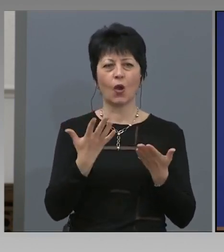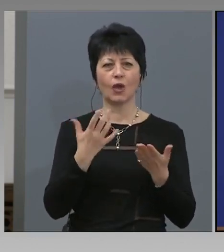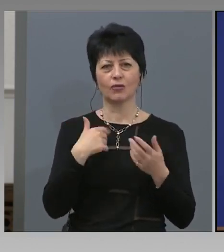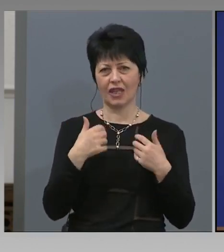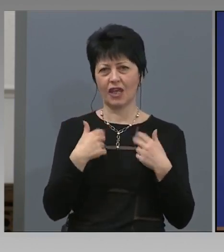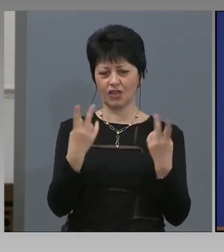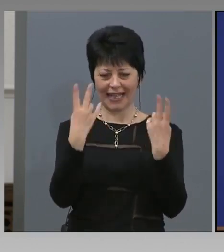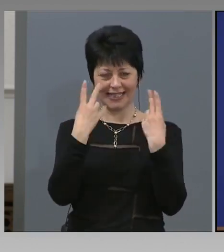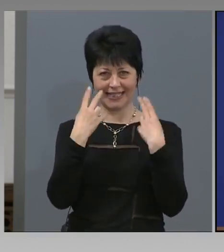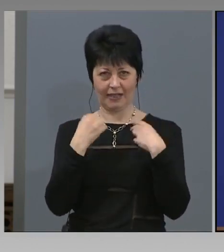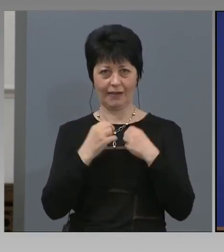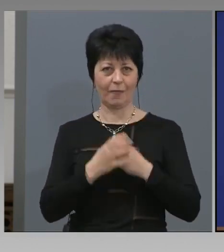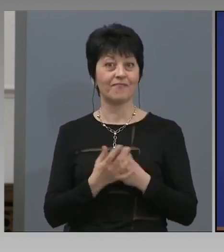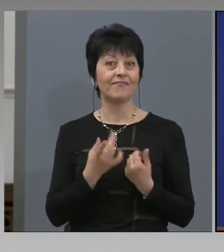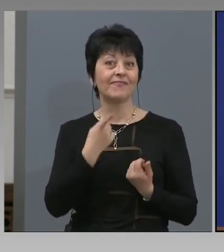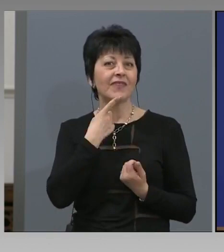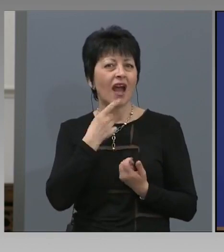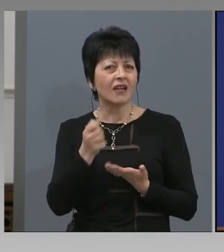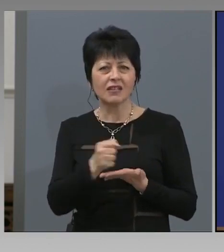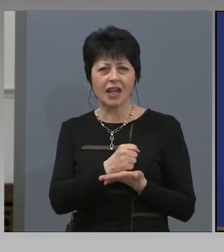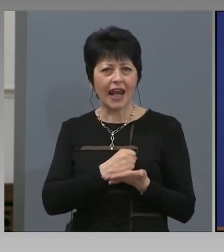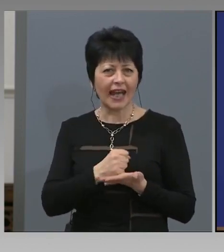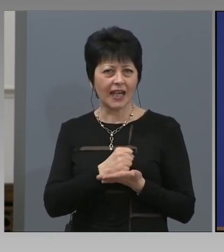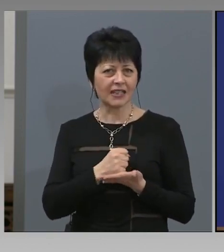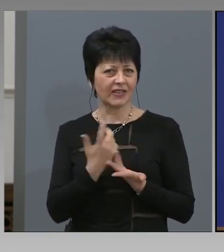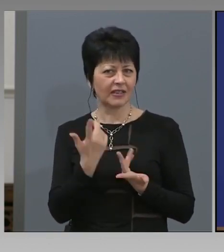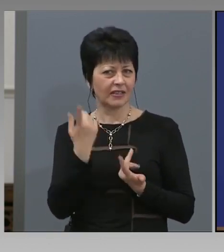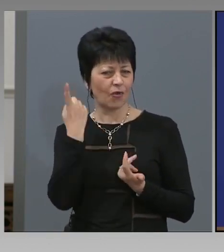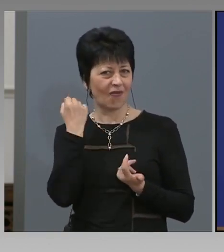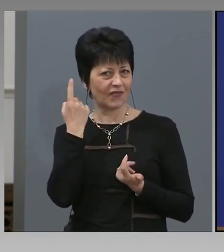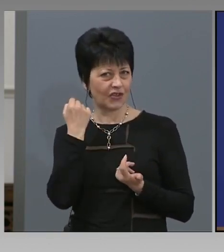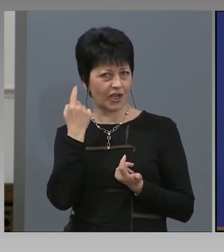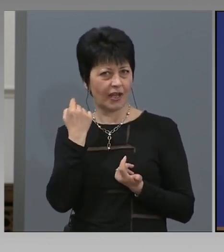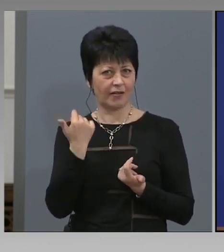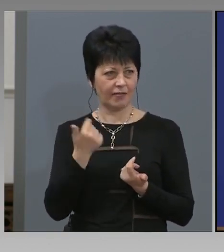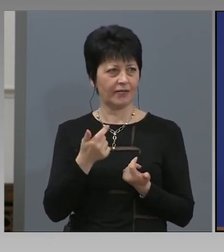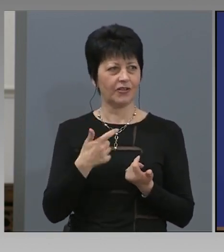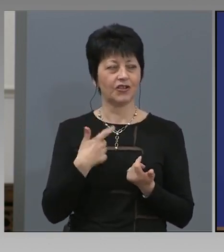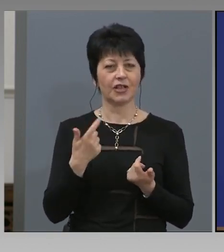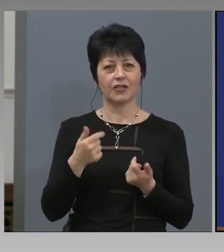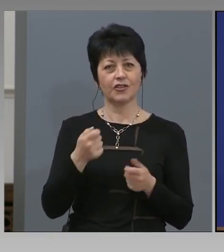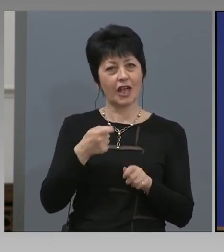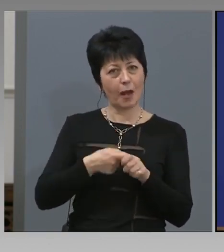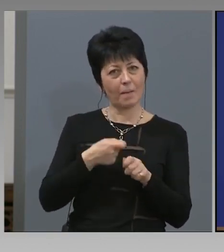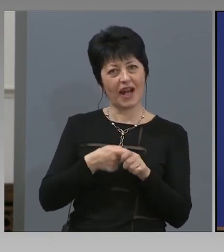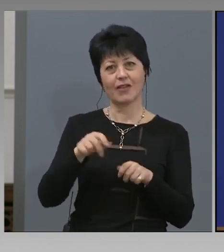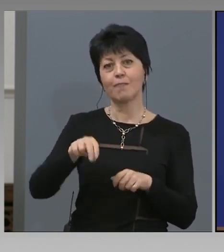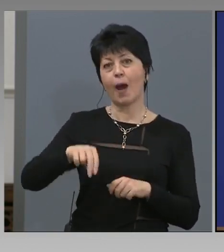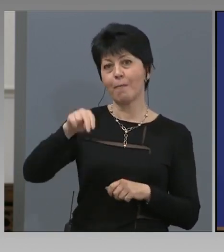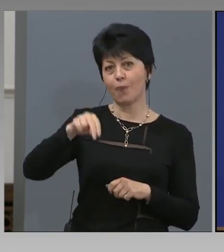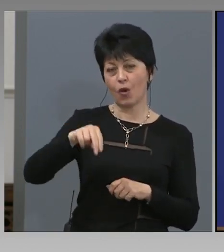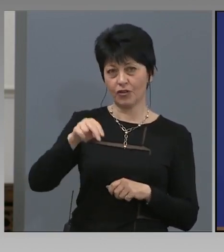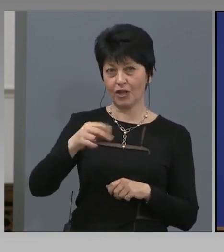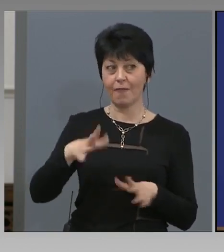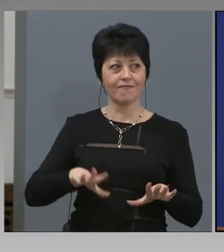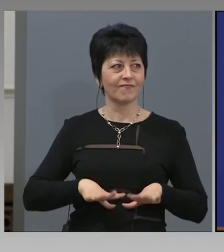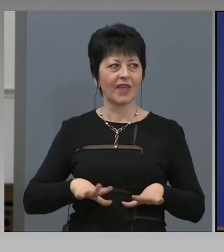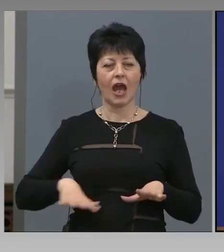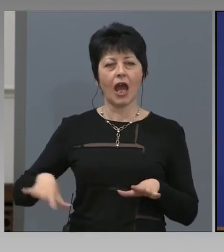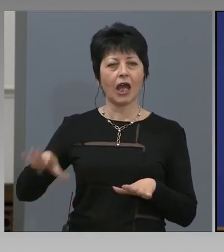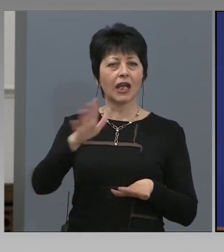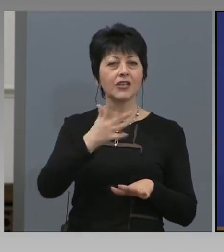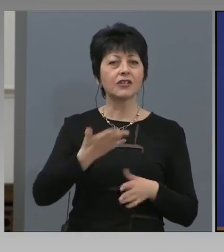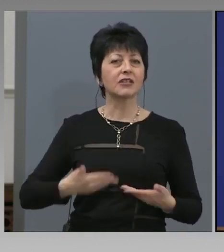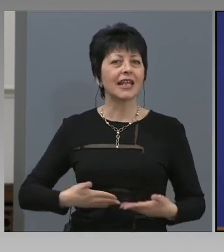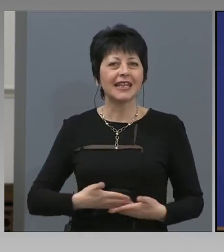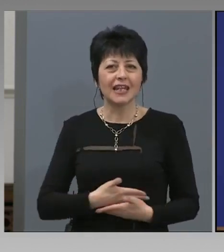интересен. За лекарствата, след като вчера стана ясно, че ние ще направим поръчките, вече сме направили, гражданите се интересуват дали могат